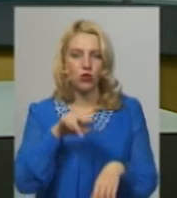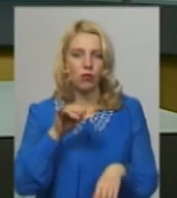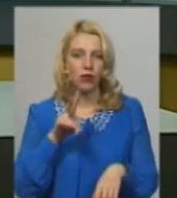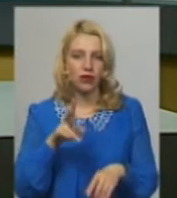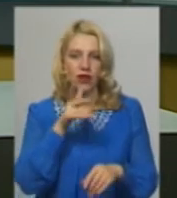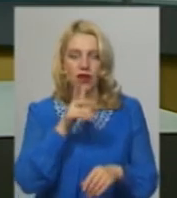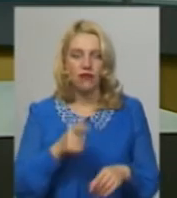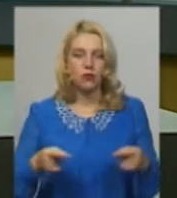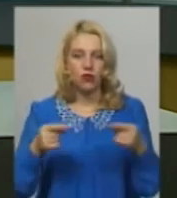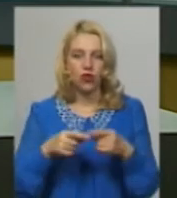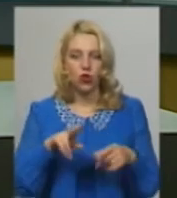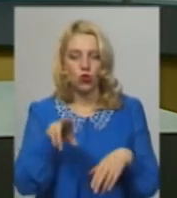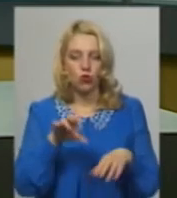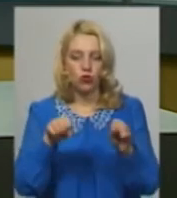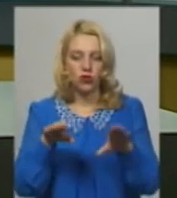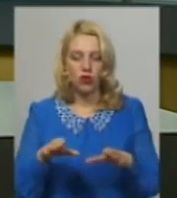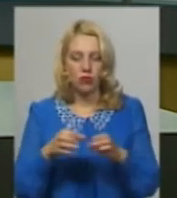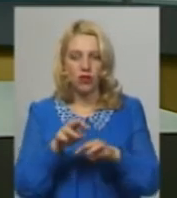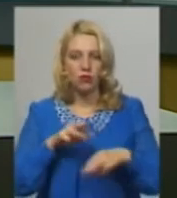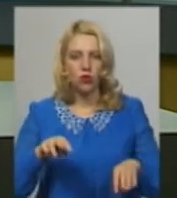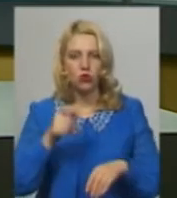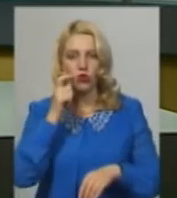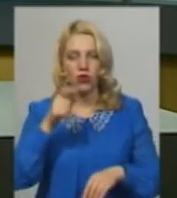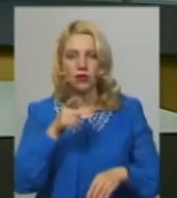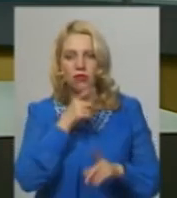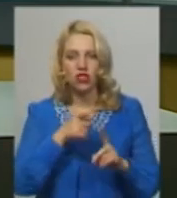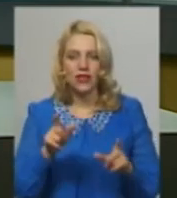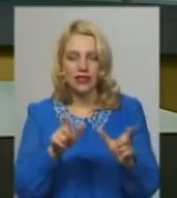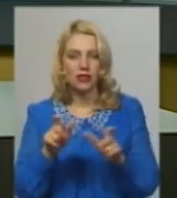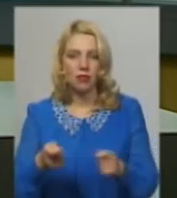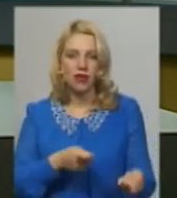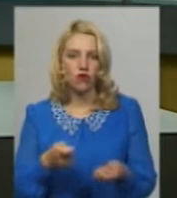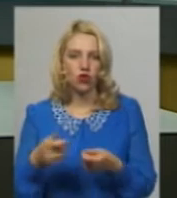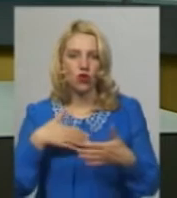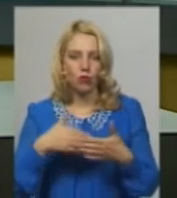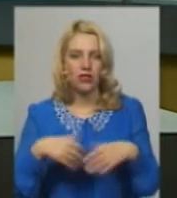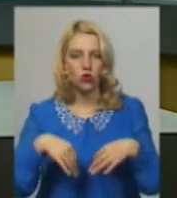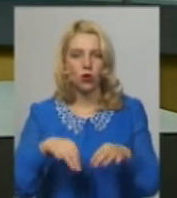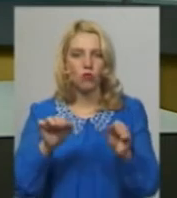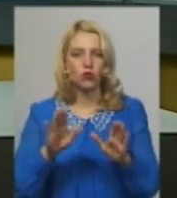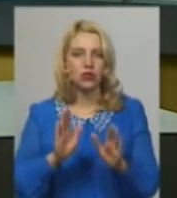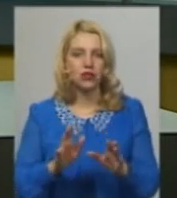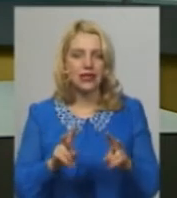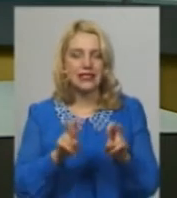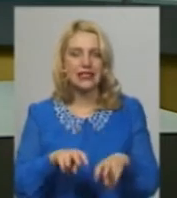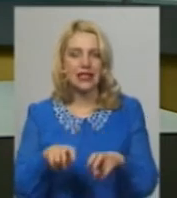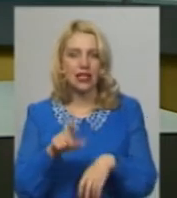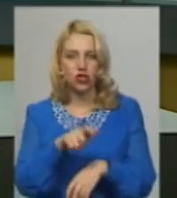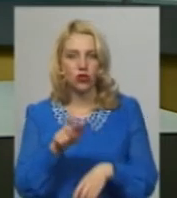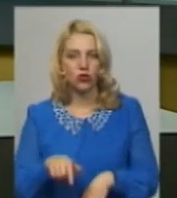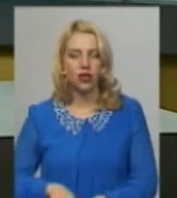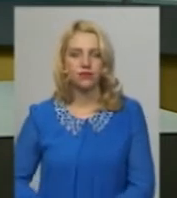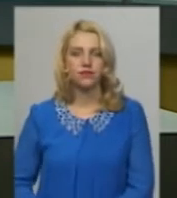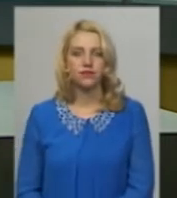відповідно до постанови Кабінету міністрів України, під час карантину перевозити у громадському транспорті можна тільки сидячих пасажирів.